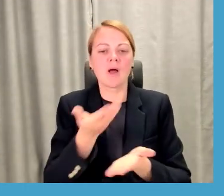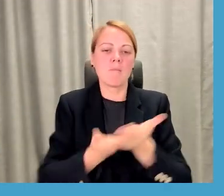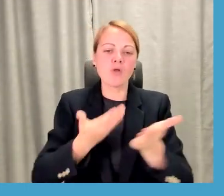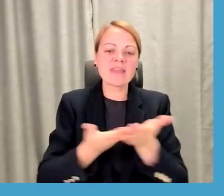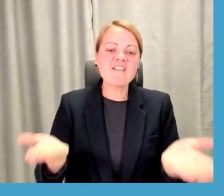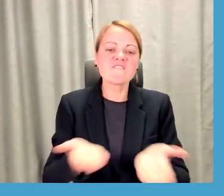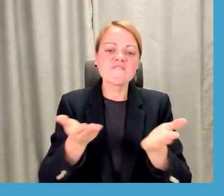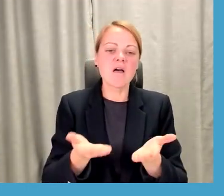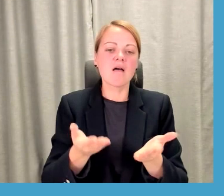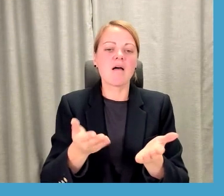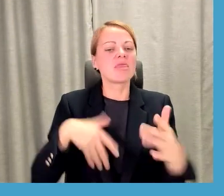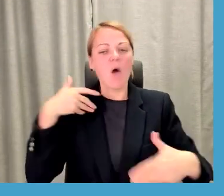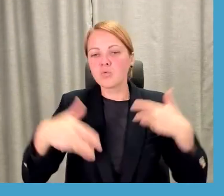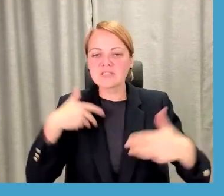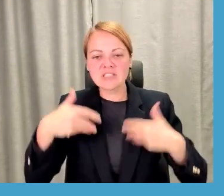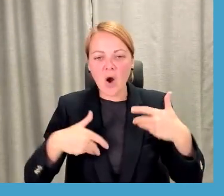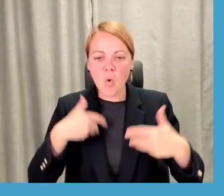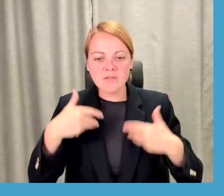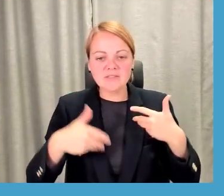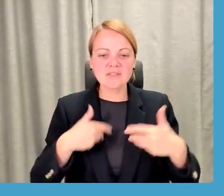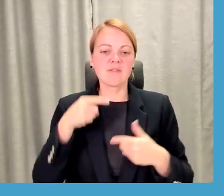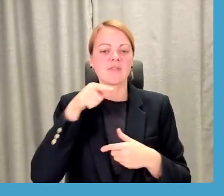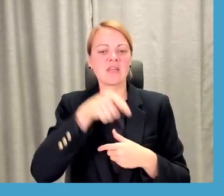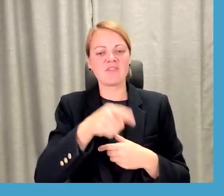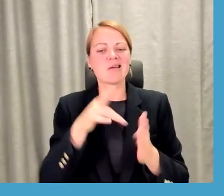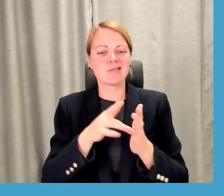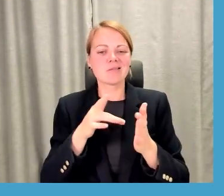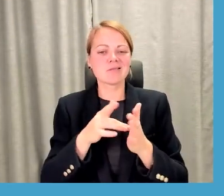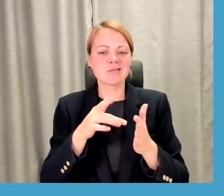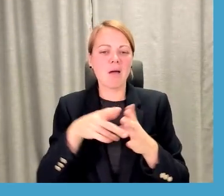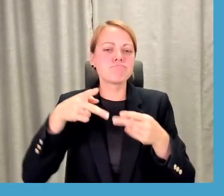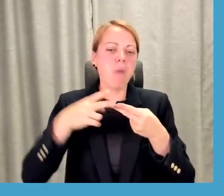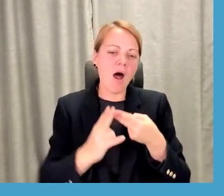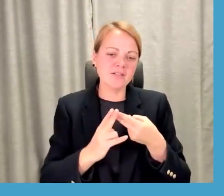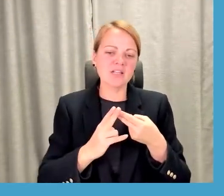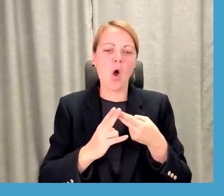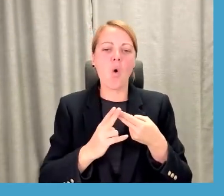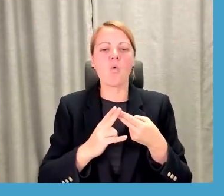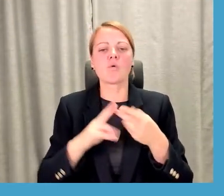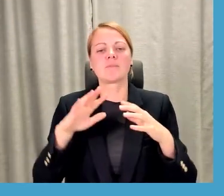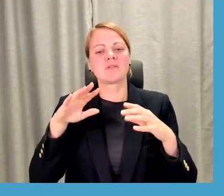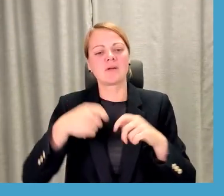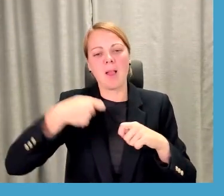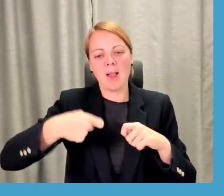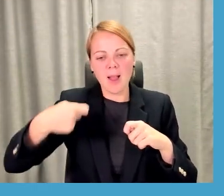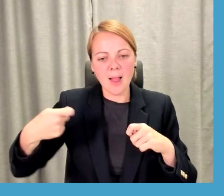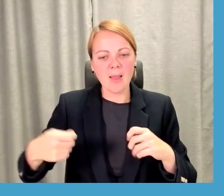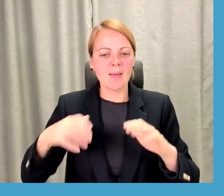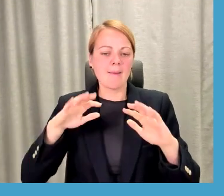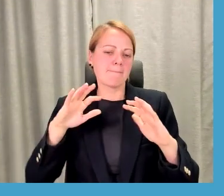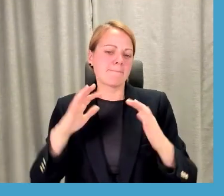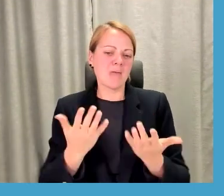neuztraukties arī par to, ka, ja viņam ir kāds pārtraukums vai parāds vai kaut kas ir aizkavējies, bet